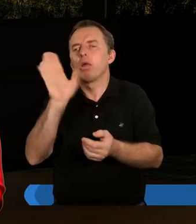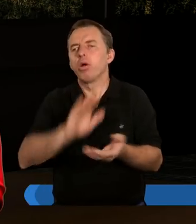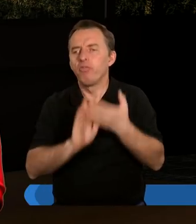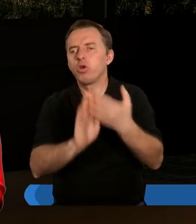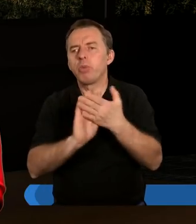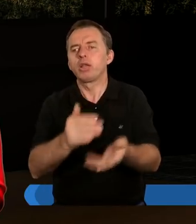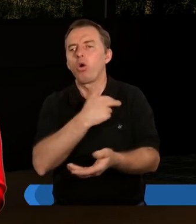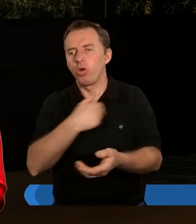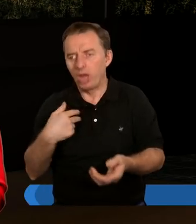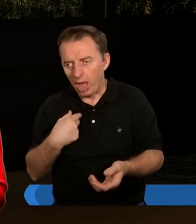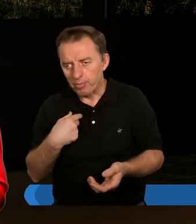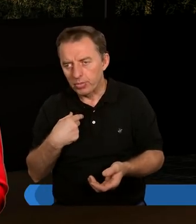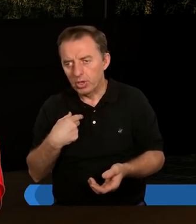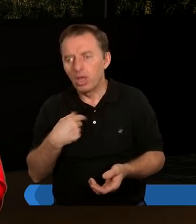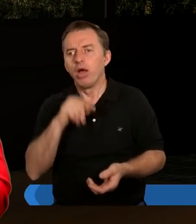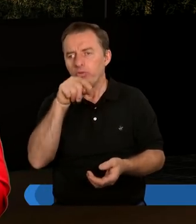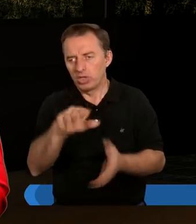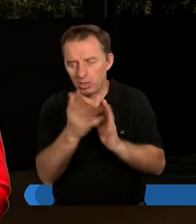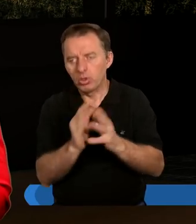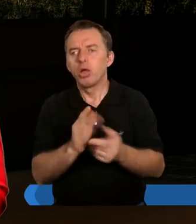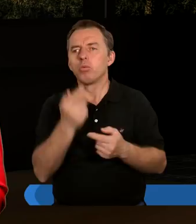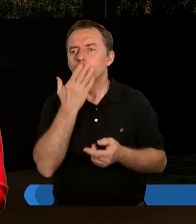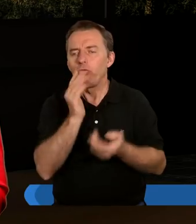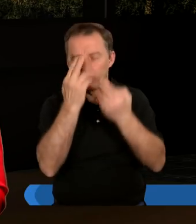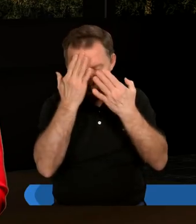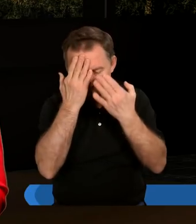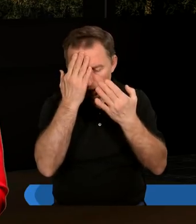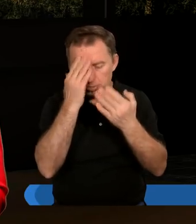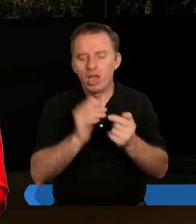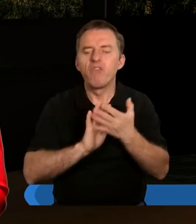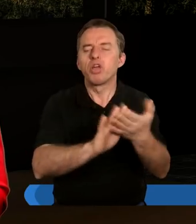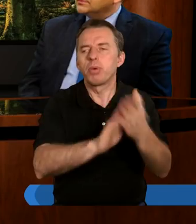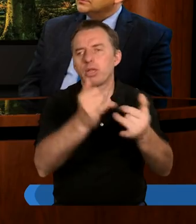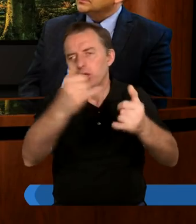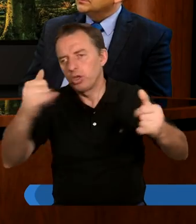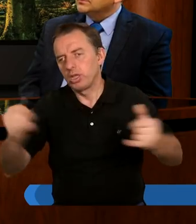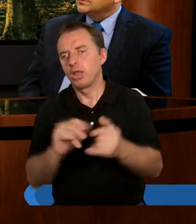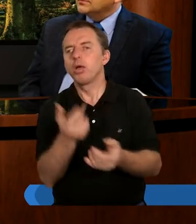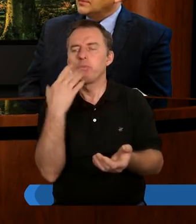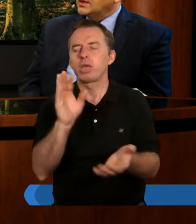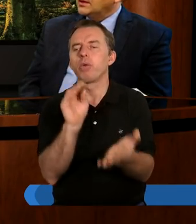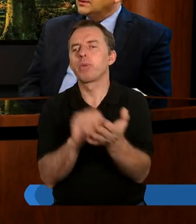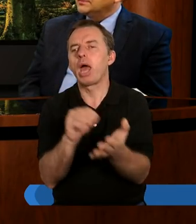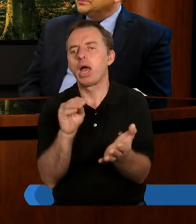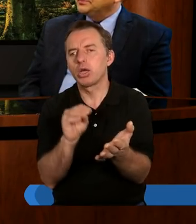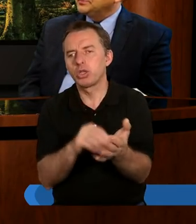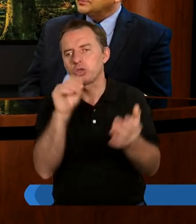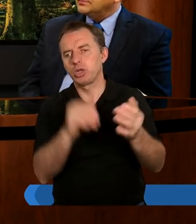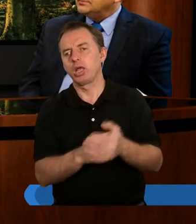wybacza nam, to w ten sposób Bóg nas uczy wybaczać innym. Mamy jeszcze bardzo praktyczny